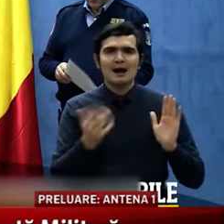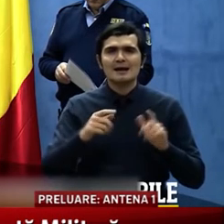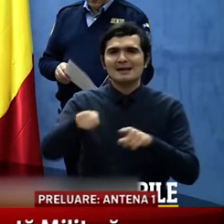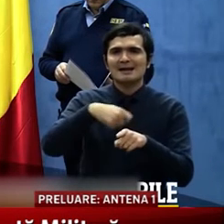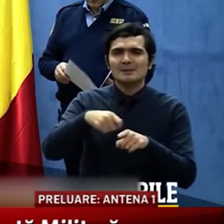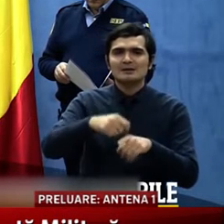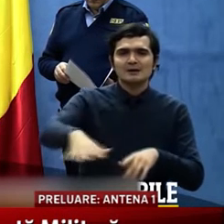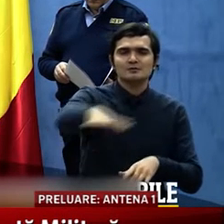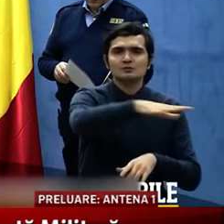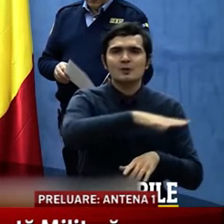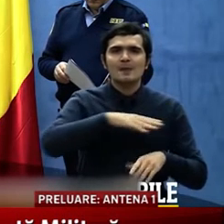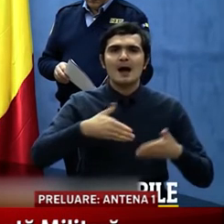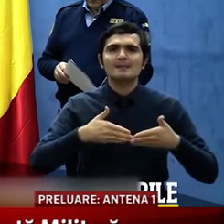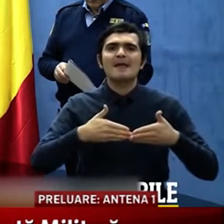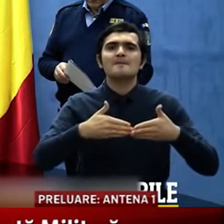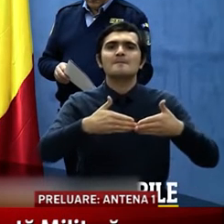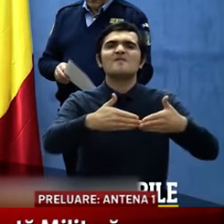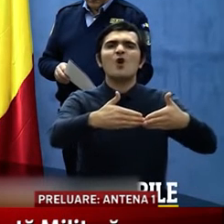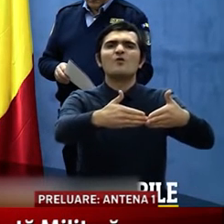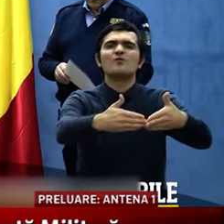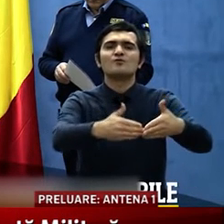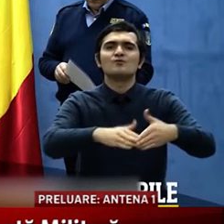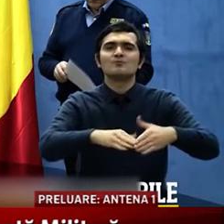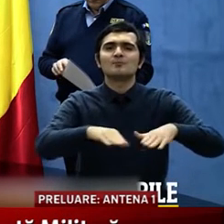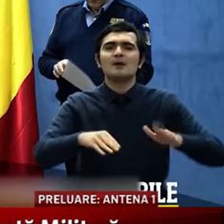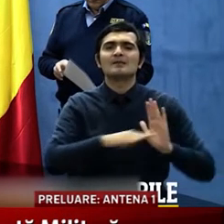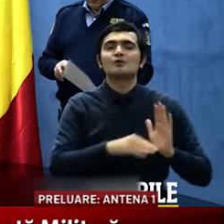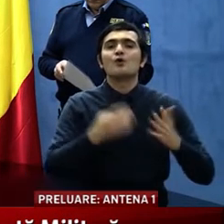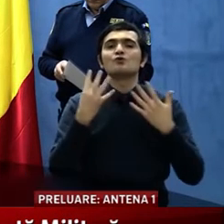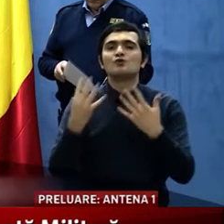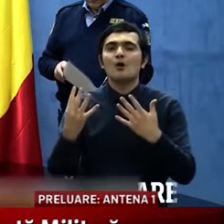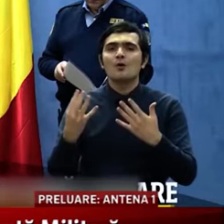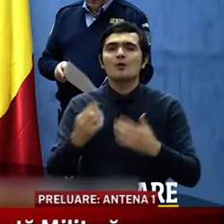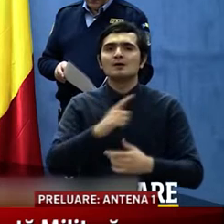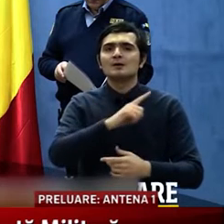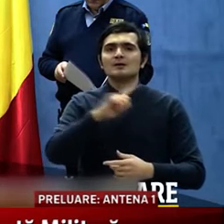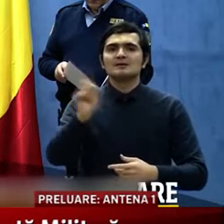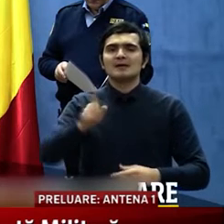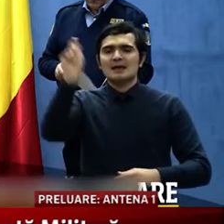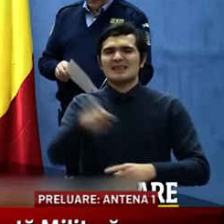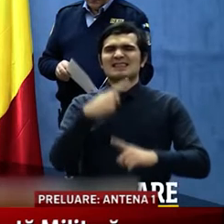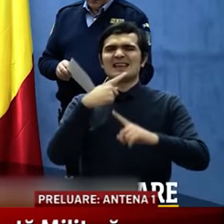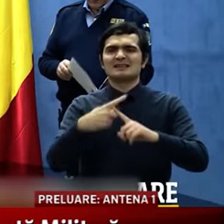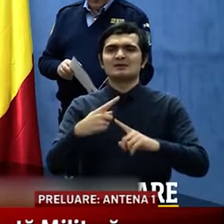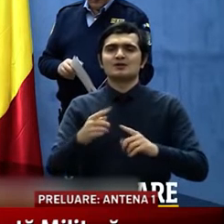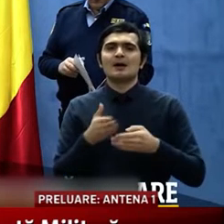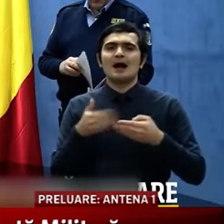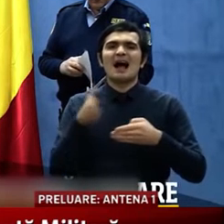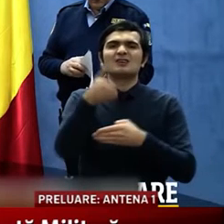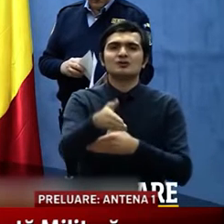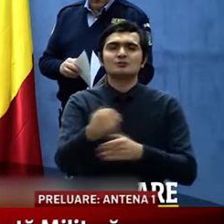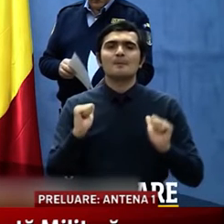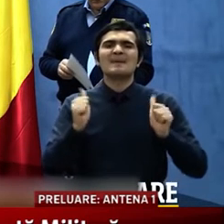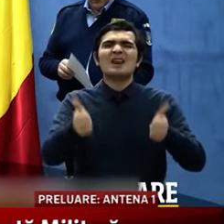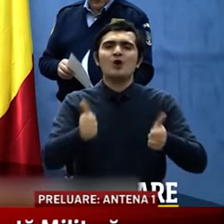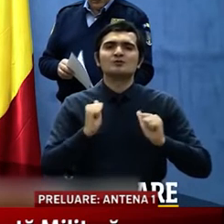maritimă și fluvială, articolul 9, prin care se interzice accesul piloților la bordul navelor sosite din zonele de